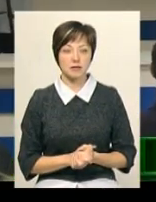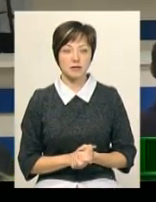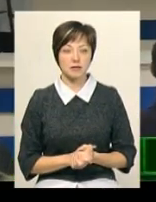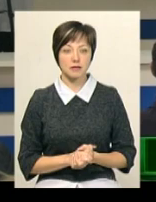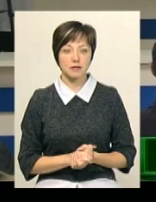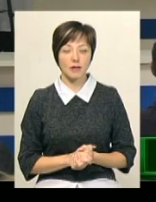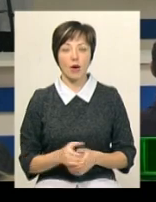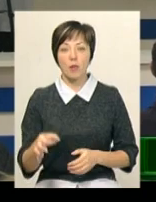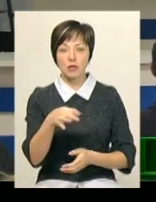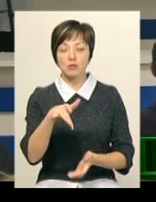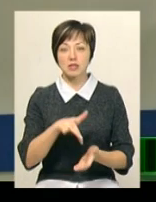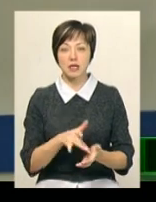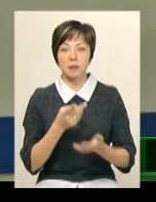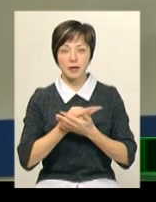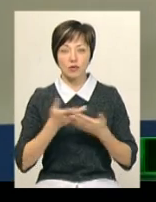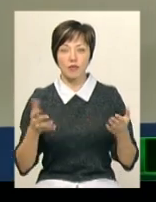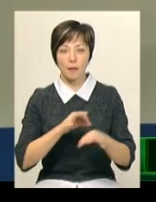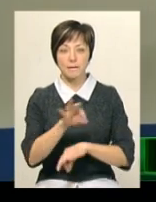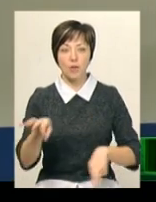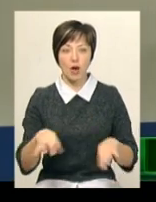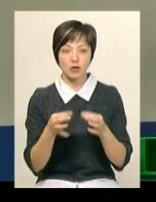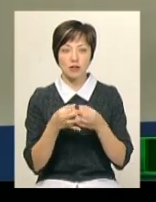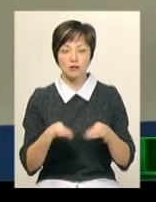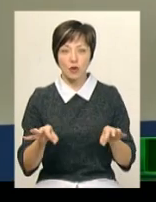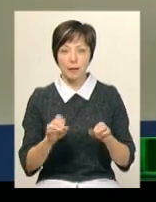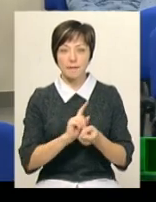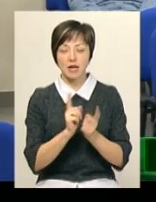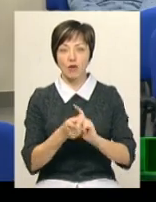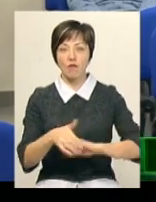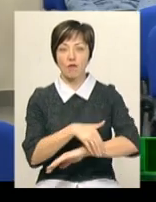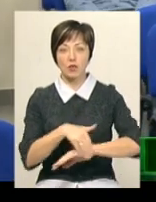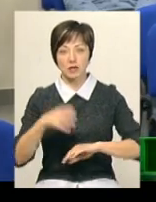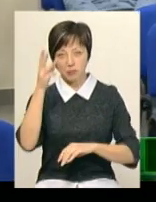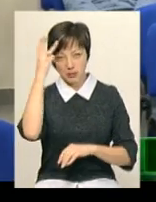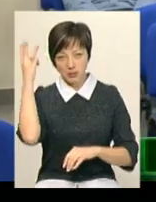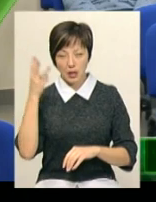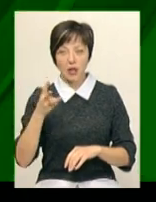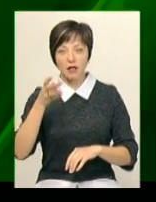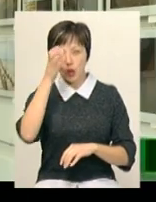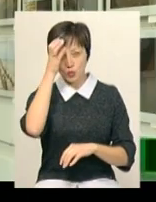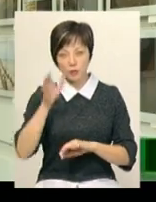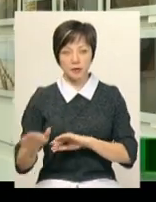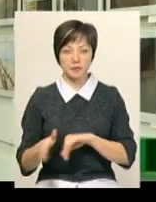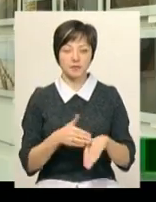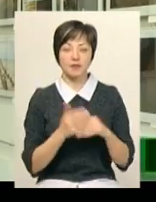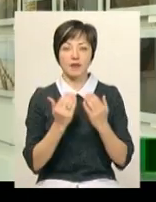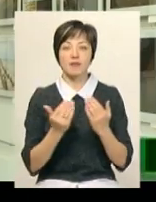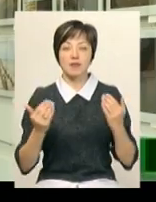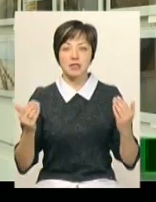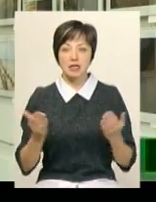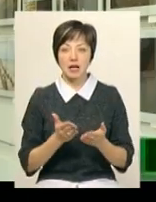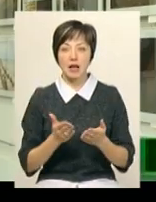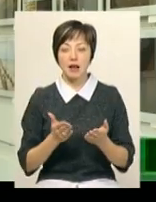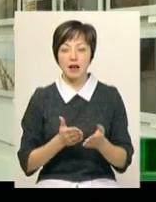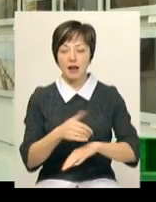В обласному центрі презентували проект, який дозволить перетворити вулиці обласного центру на розумні. Виставку «Лінія